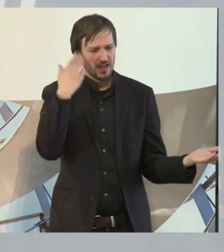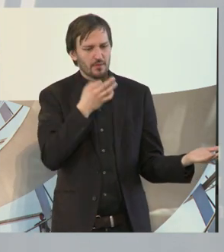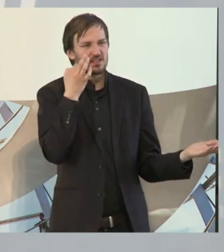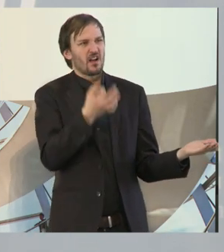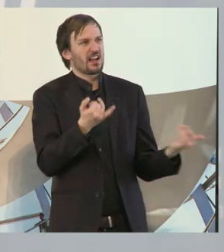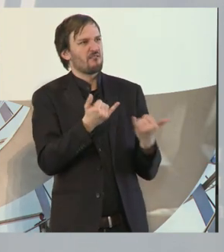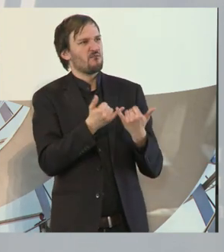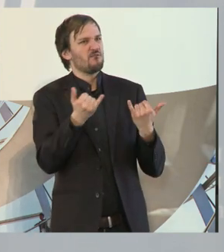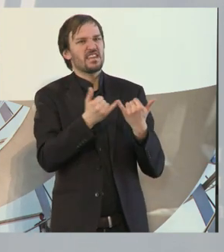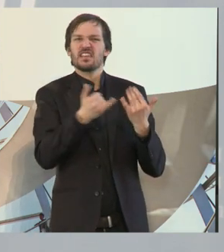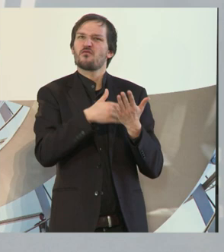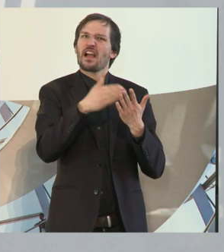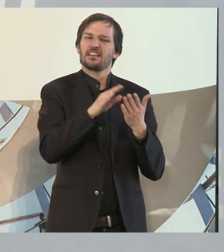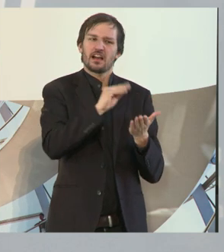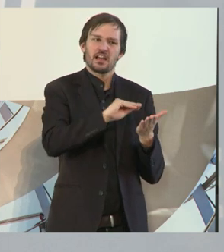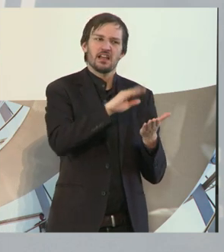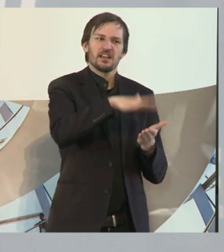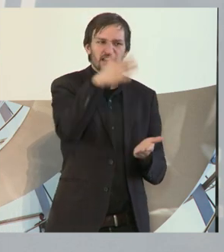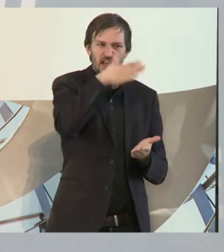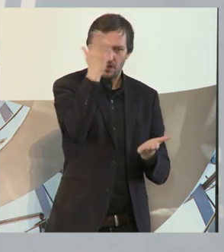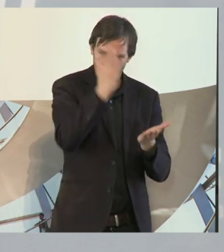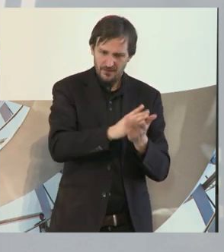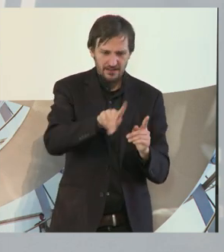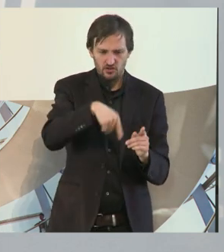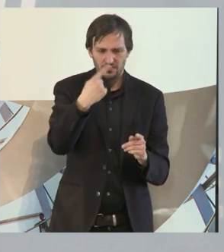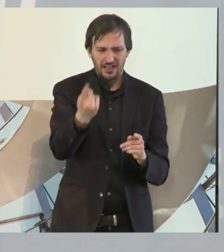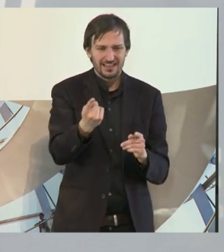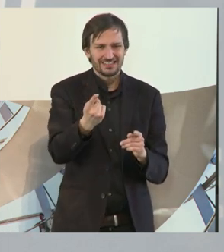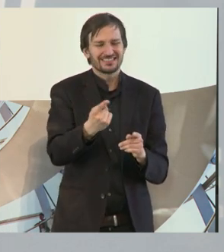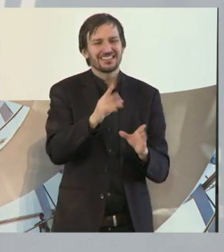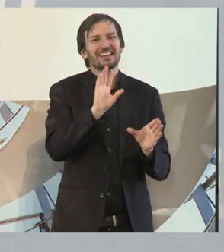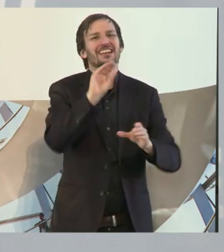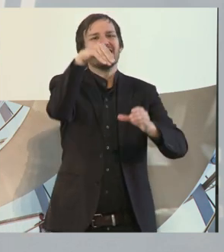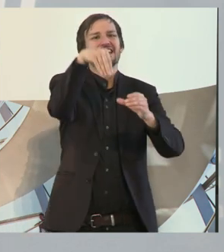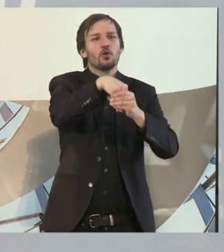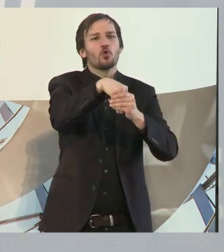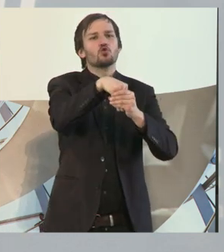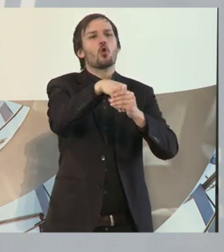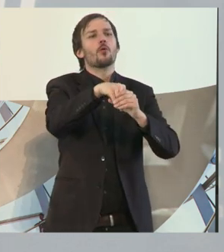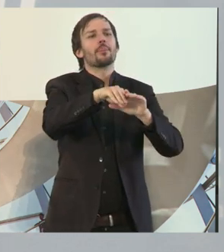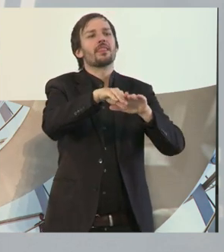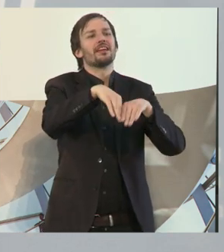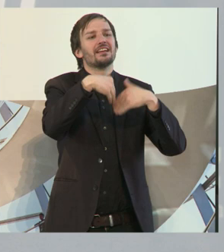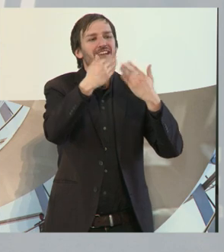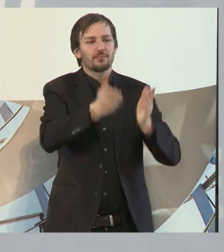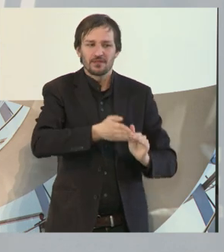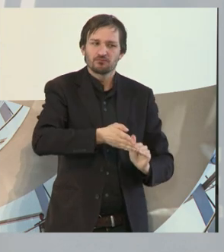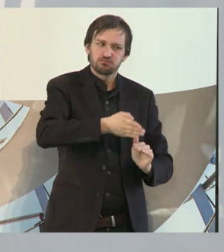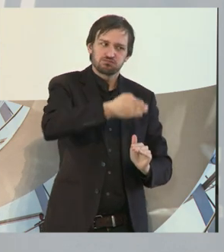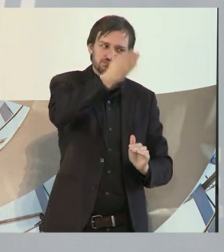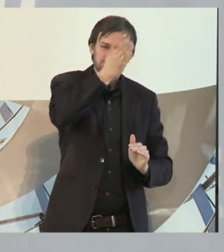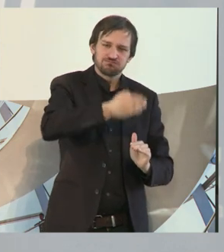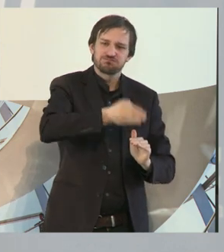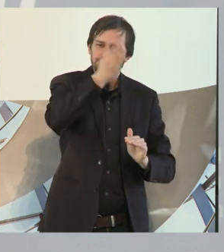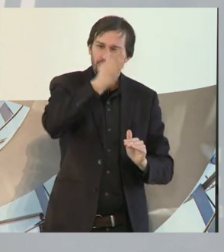wie geht es denn jetzt weiter gedämmert, dass Inklusion auch eine vertikale Komponente hat. Es gibt eine ganz logische Konsequenz daraus,